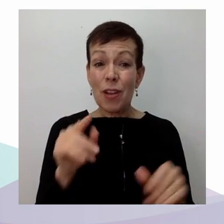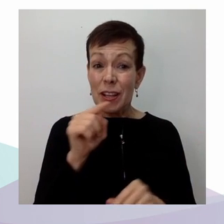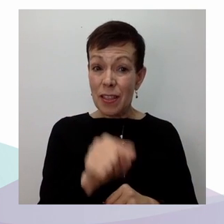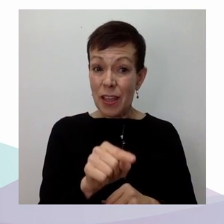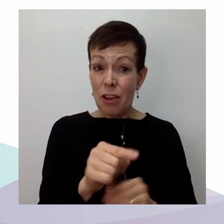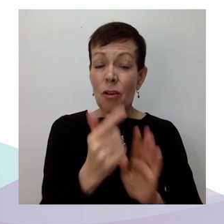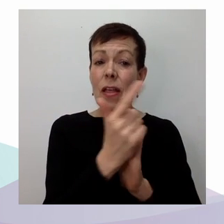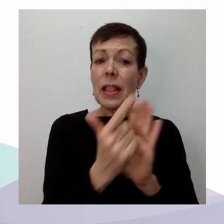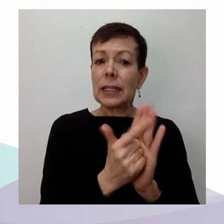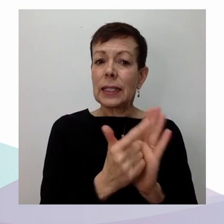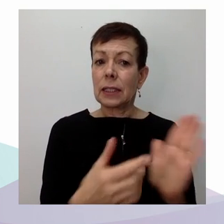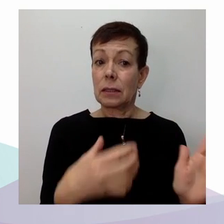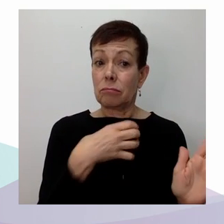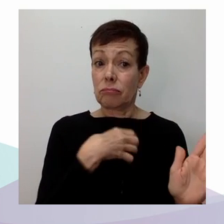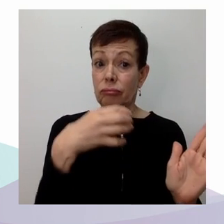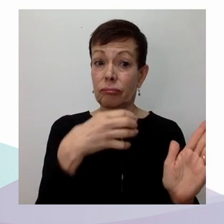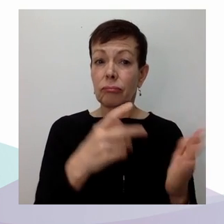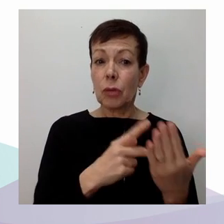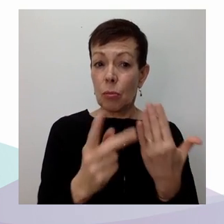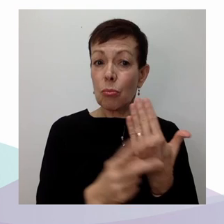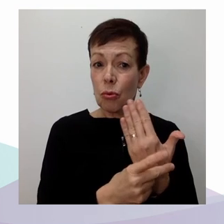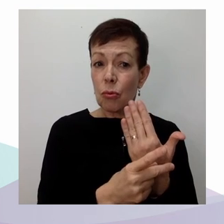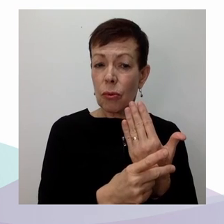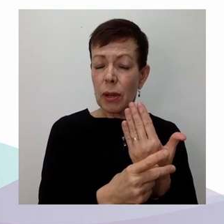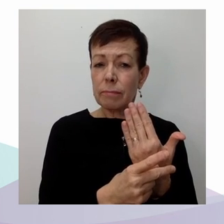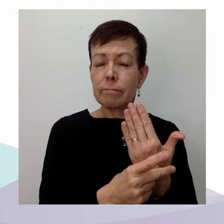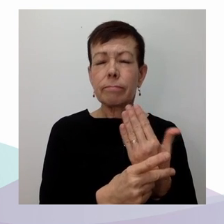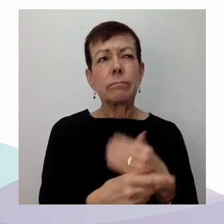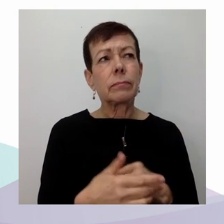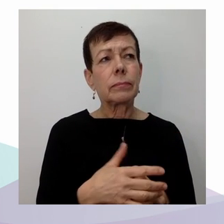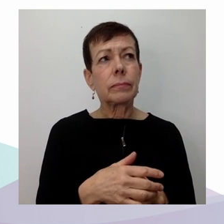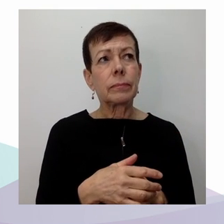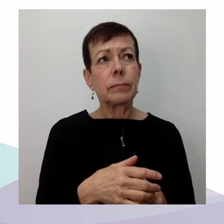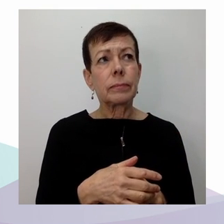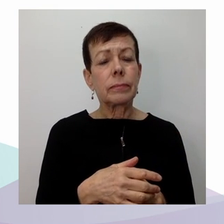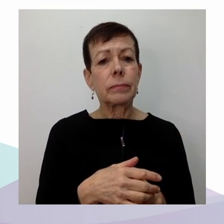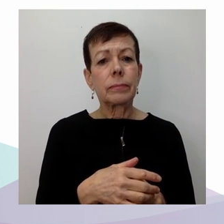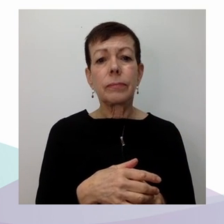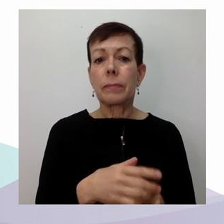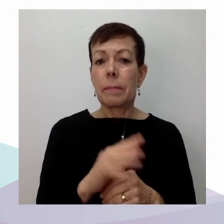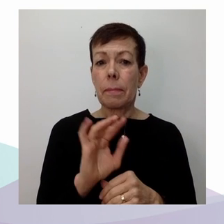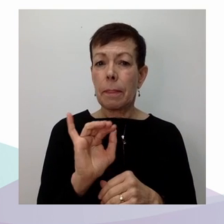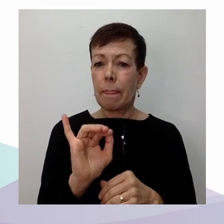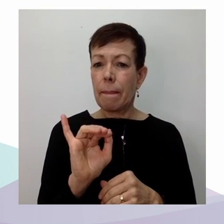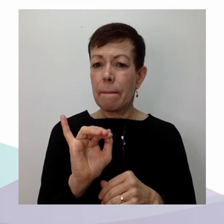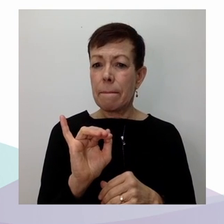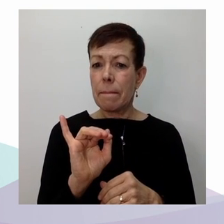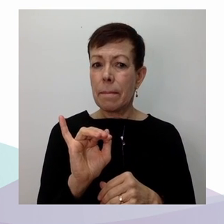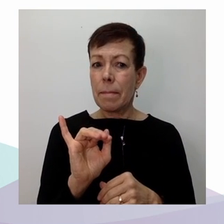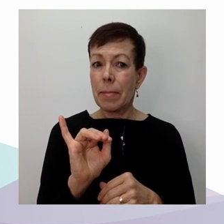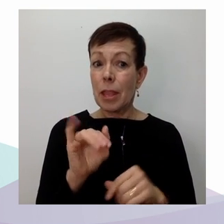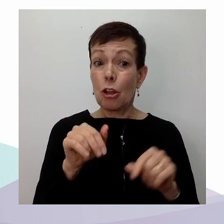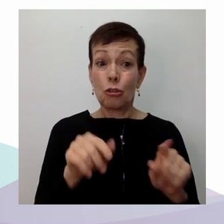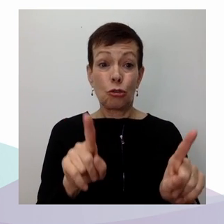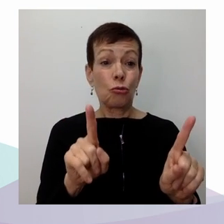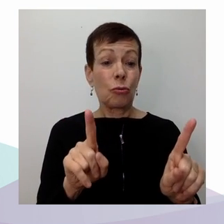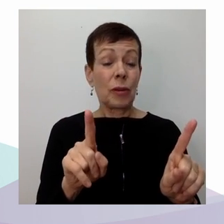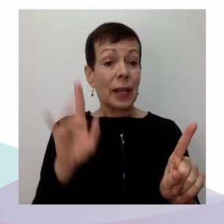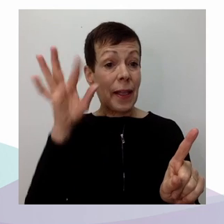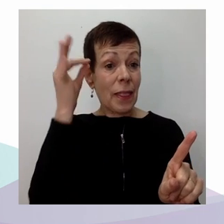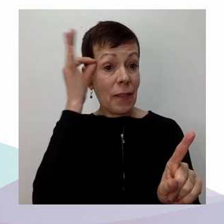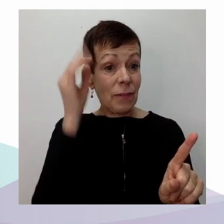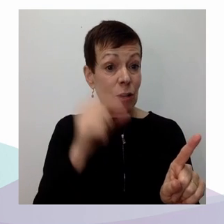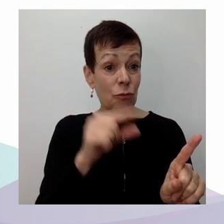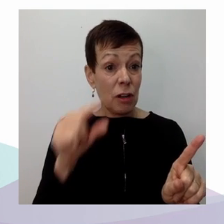du gouvernement conservateur et qui a été réhabilité suite à